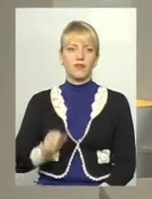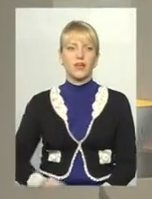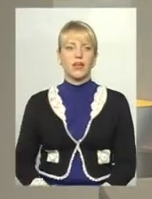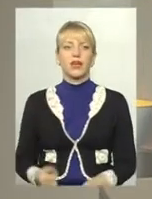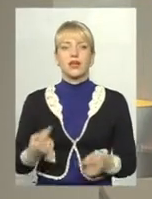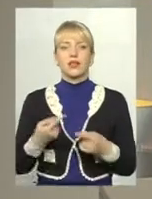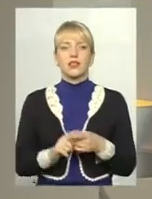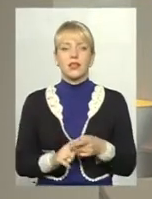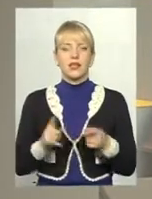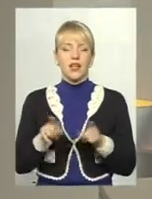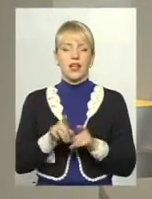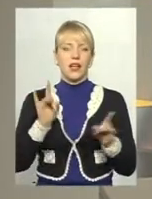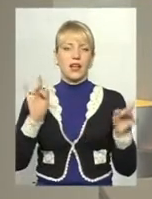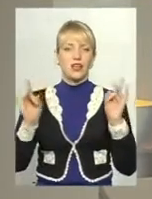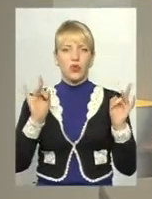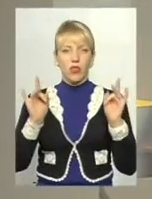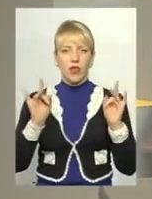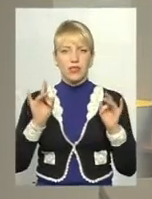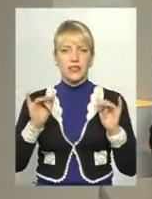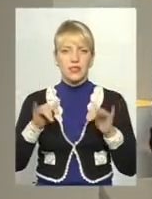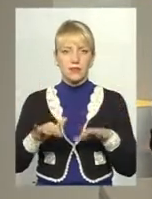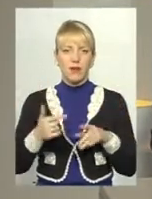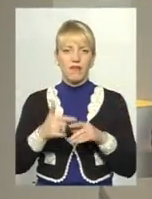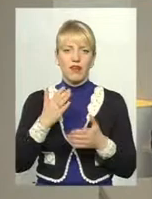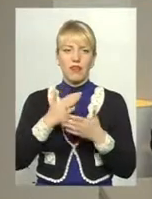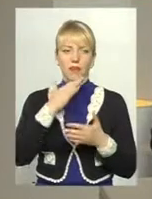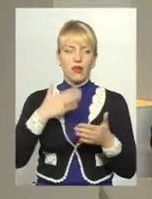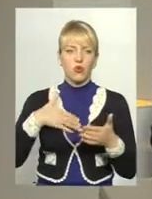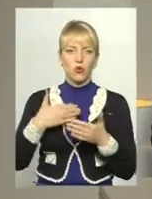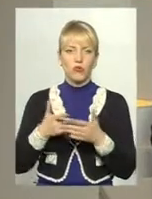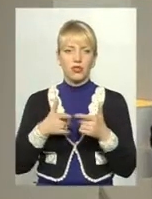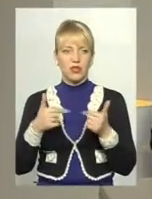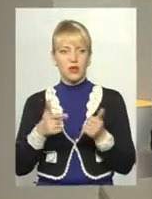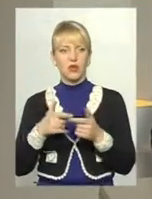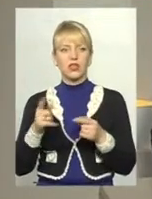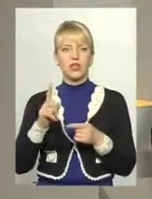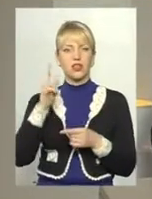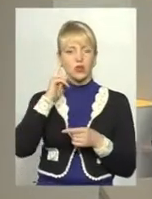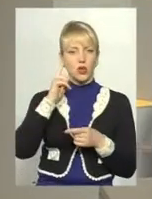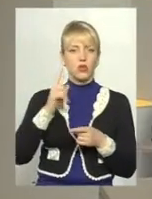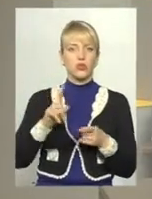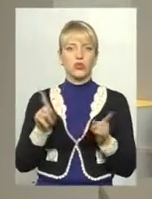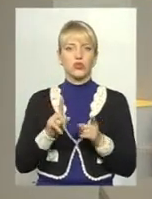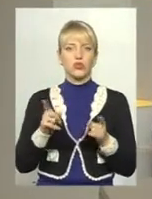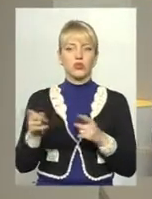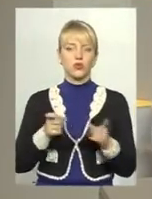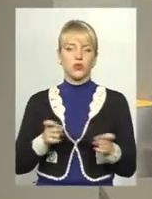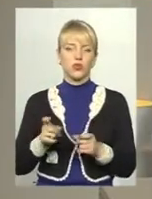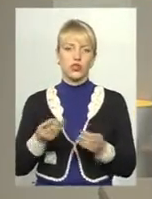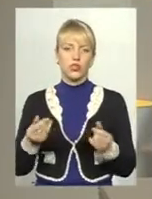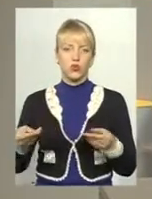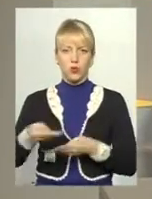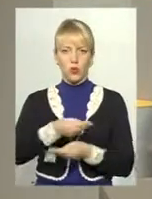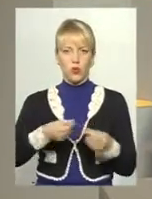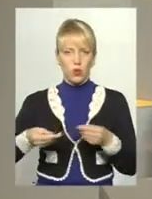резонансна справа, тобто багато хто, і громадські організації, вже чула, вони долучаються, і там збір коштів